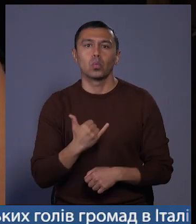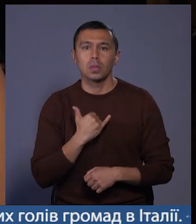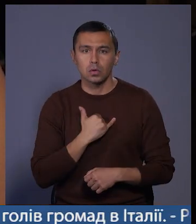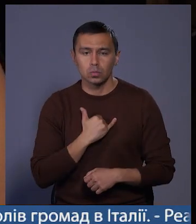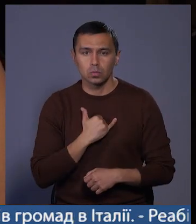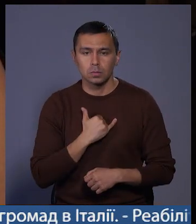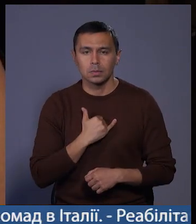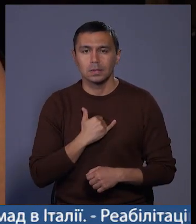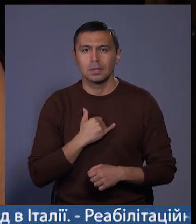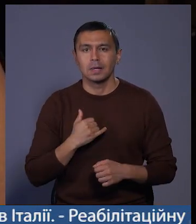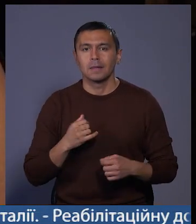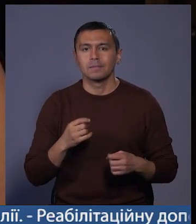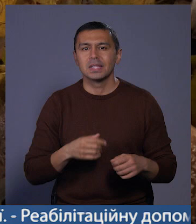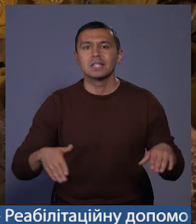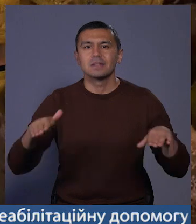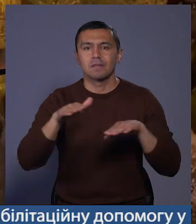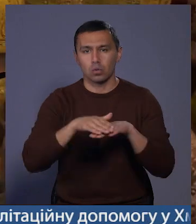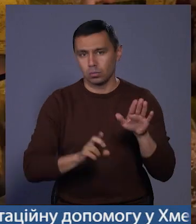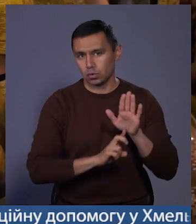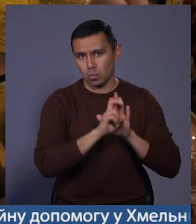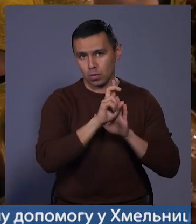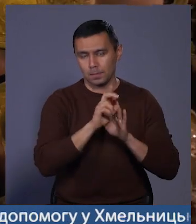Святопокровському кафедральному соборі.